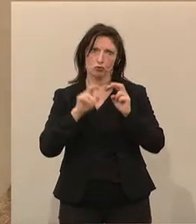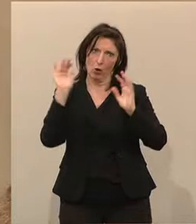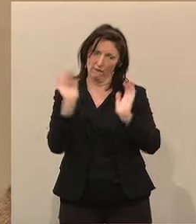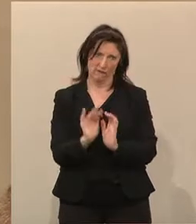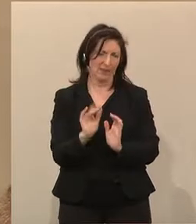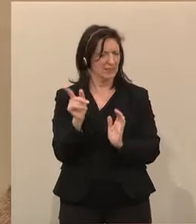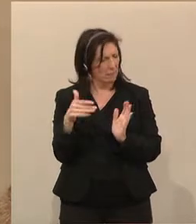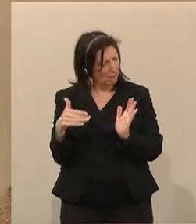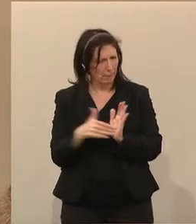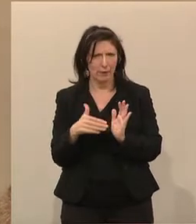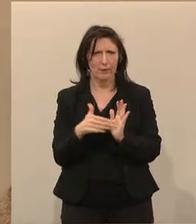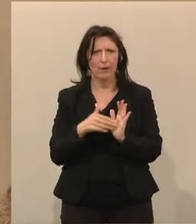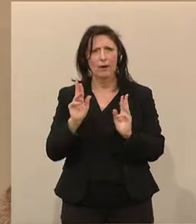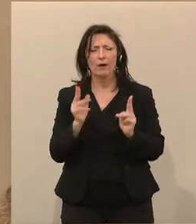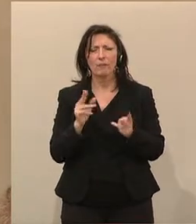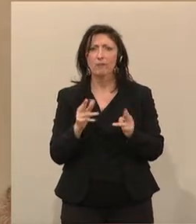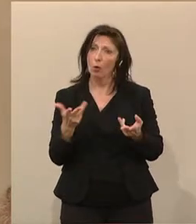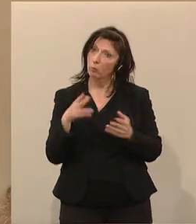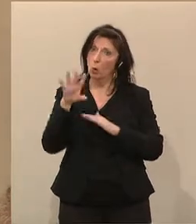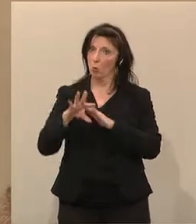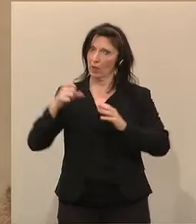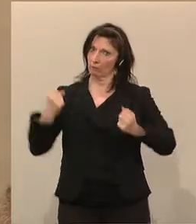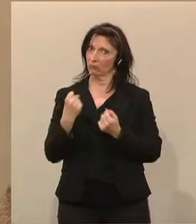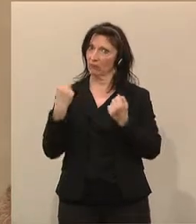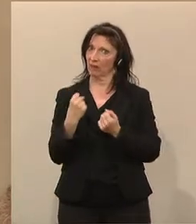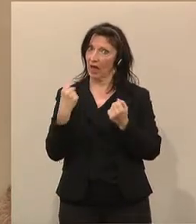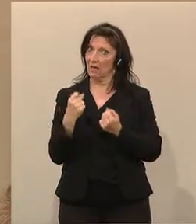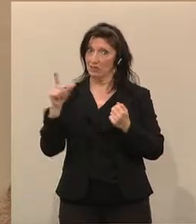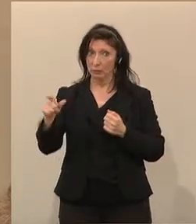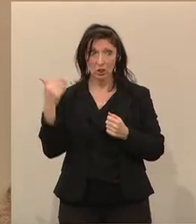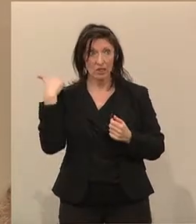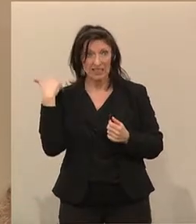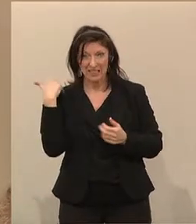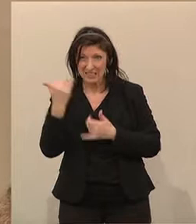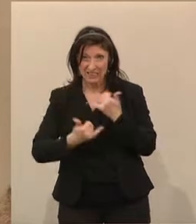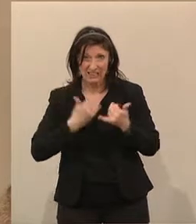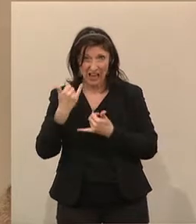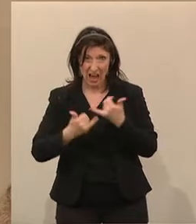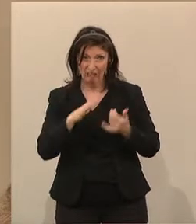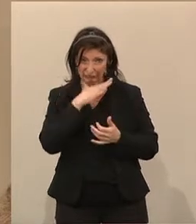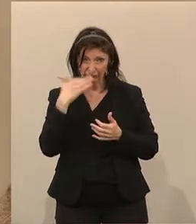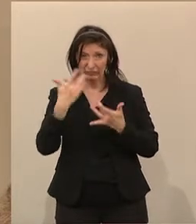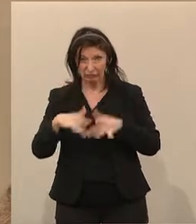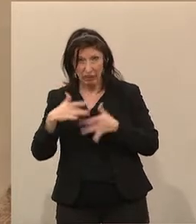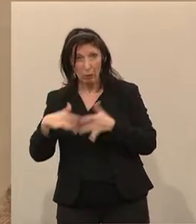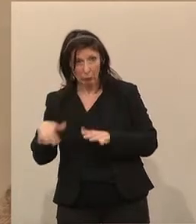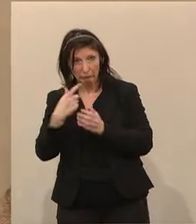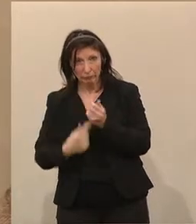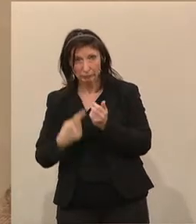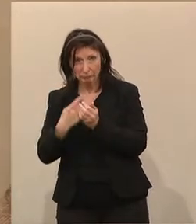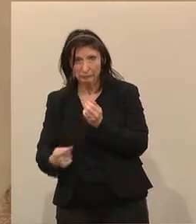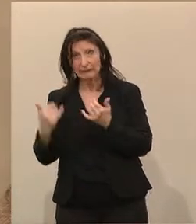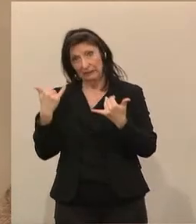notwendig. Denn es liegt an den tüchtigen Unternehmern, diese verlorenen Jahre der Vergangenheit wieder gut zu machen. Und die schon lange